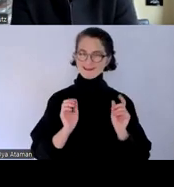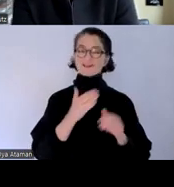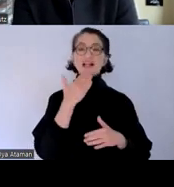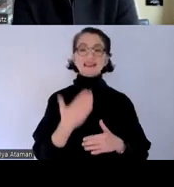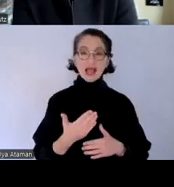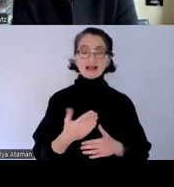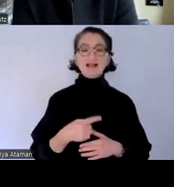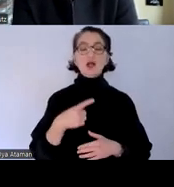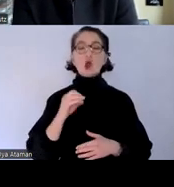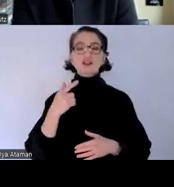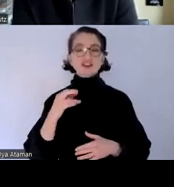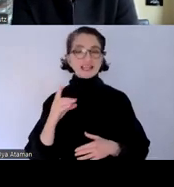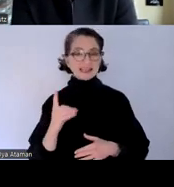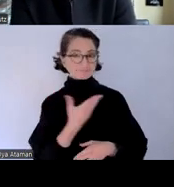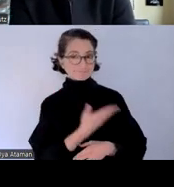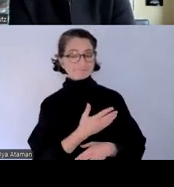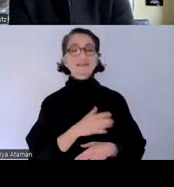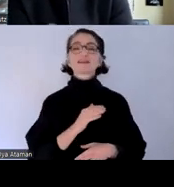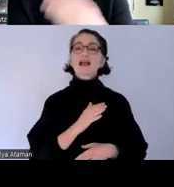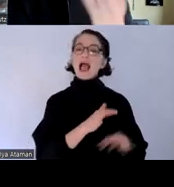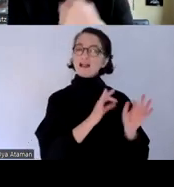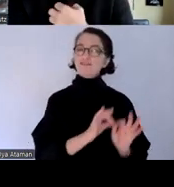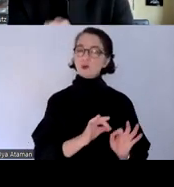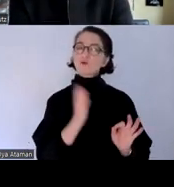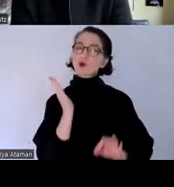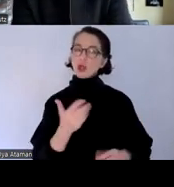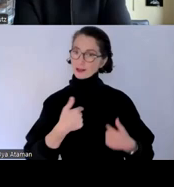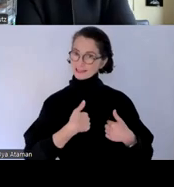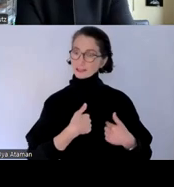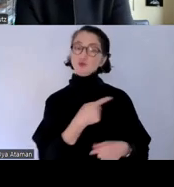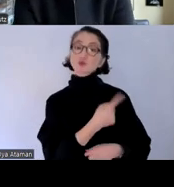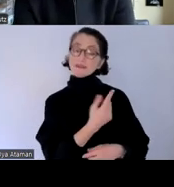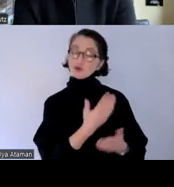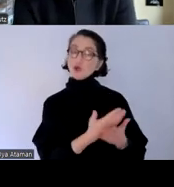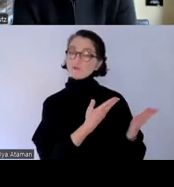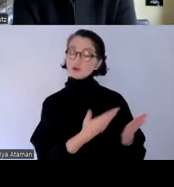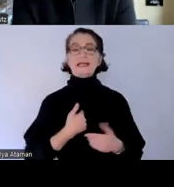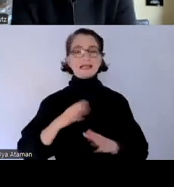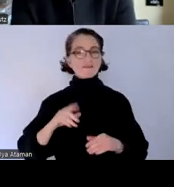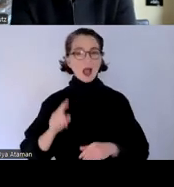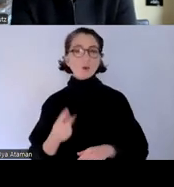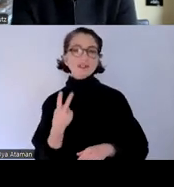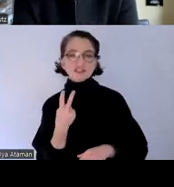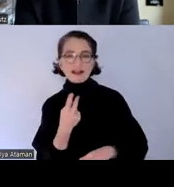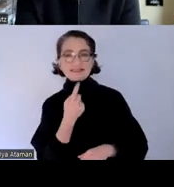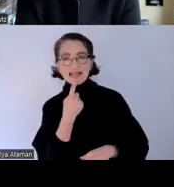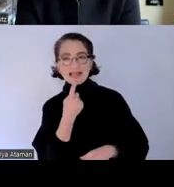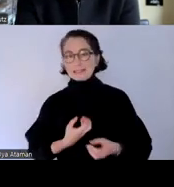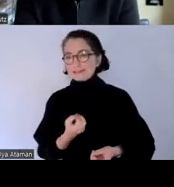für die für die einführung du hast dich kurz vorgestellt dann sage ich auch noch zwei worte zu mir